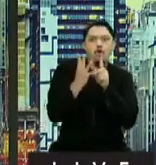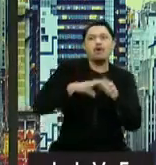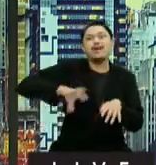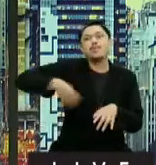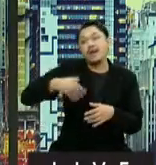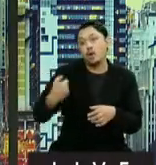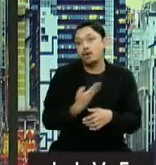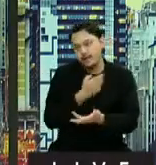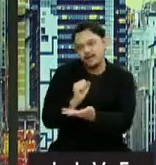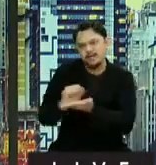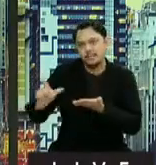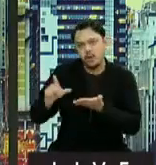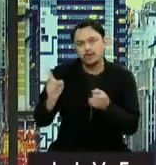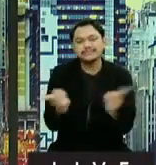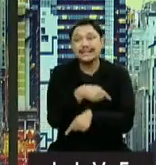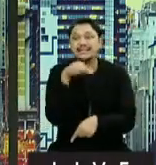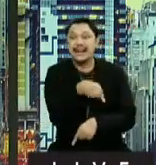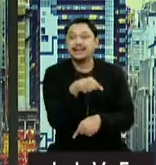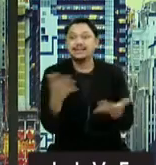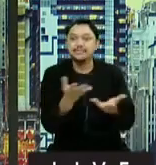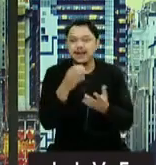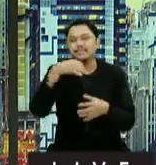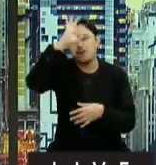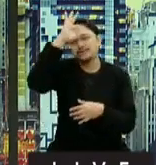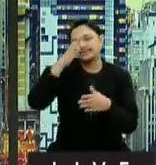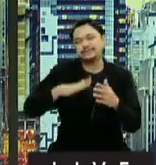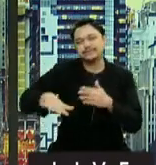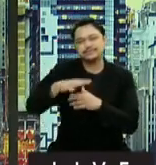Keluarga korban melaporkan kejadian itu ke Polresta Pesepedaan.